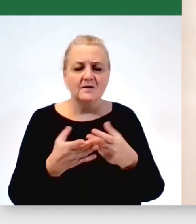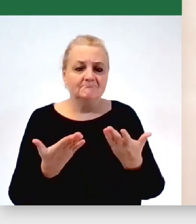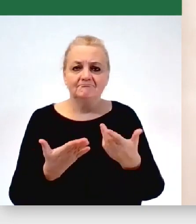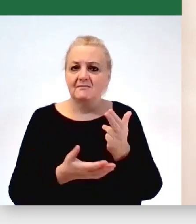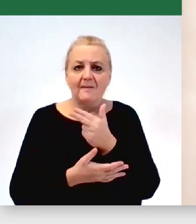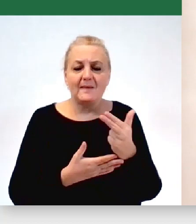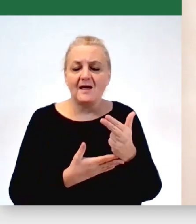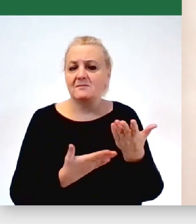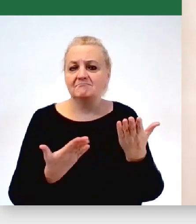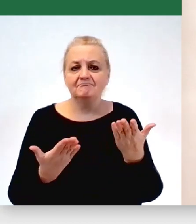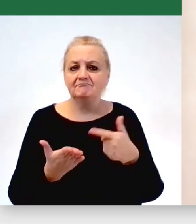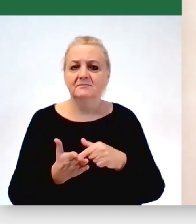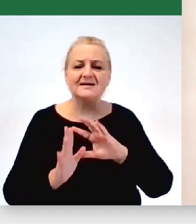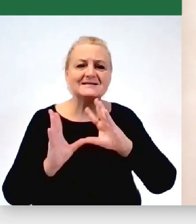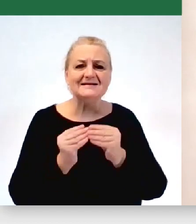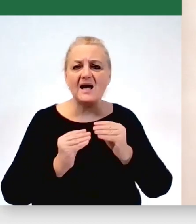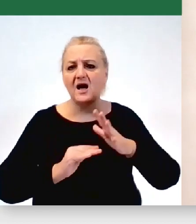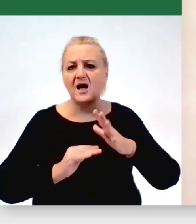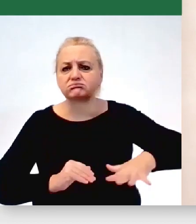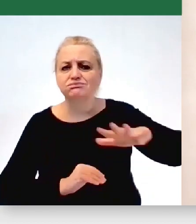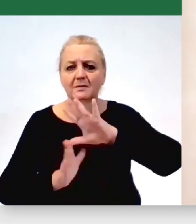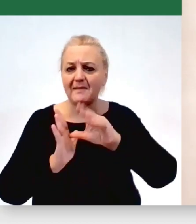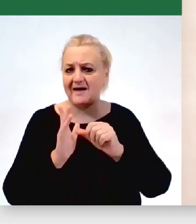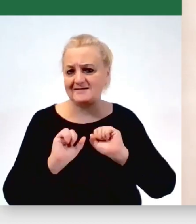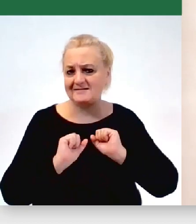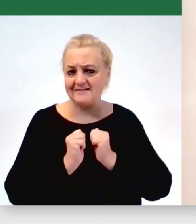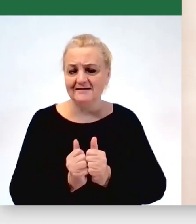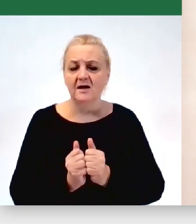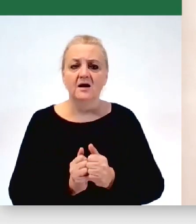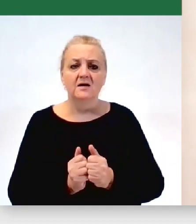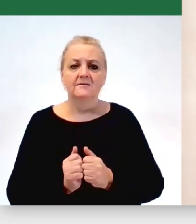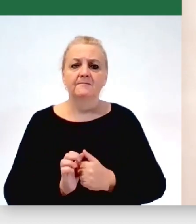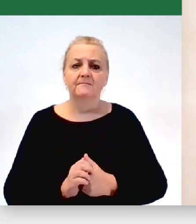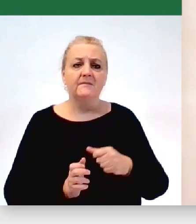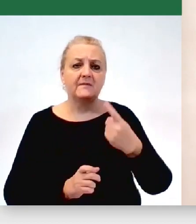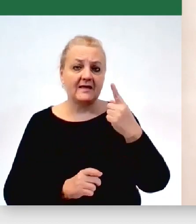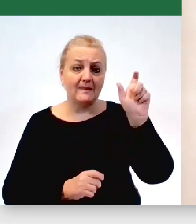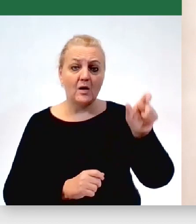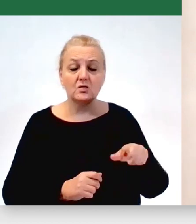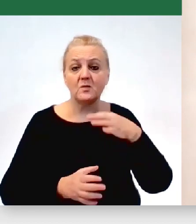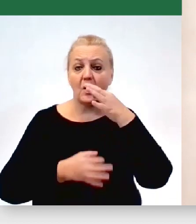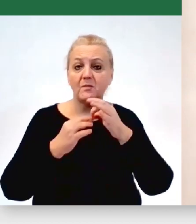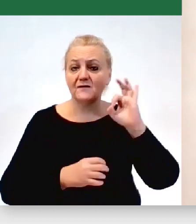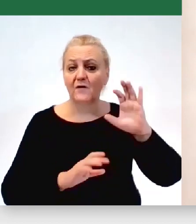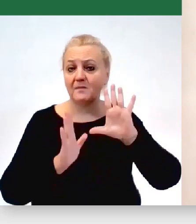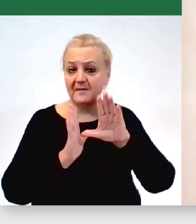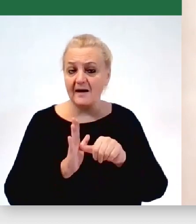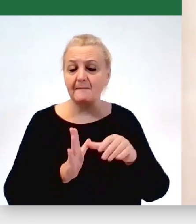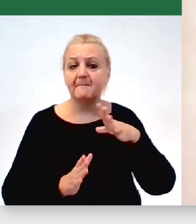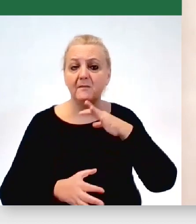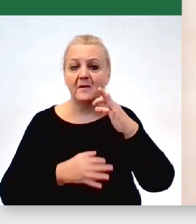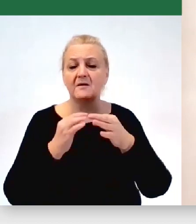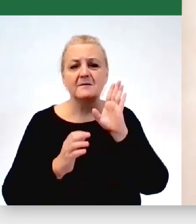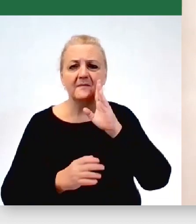funkcjonowanie całej struktury miejskiej. Jedna z osób opowiadając o swoim mieście mówiła o, chyba pan